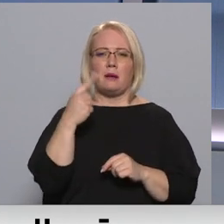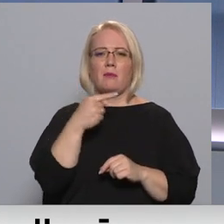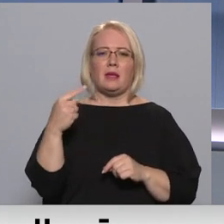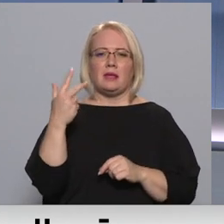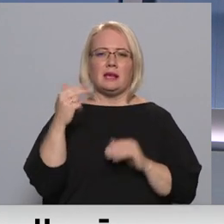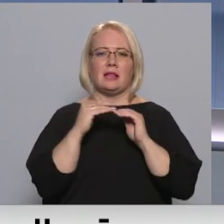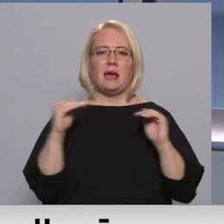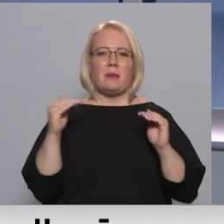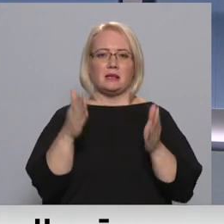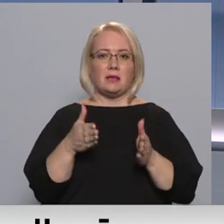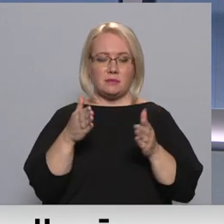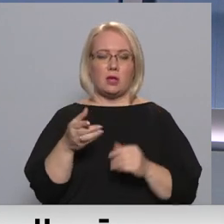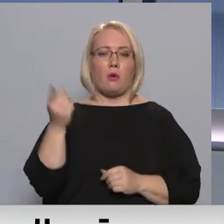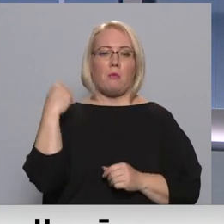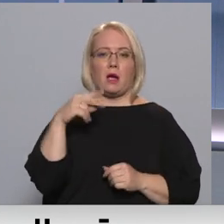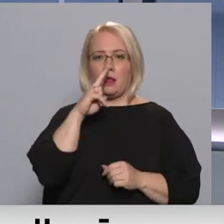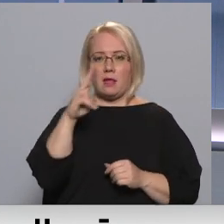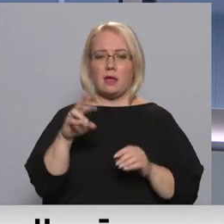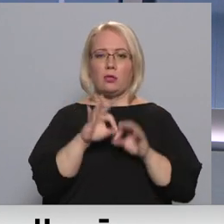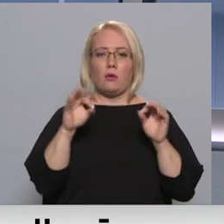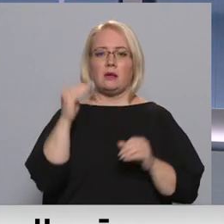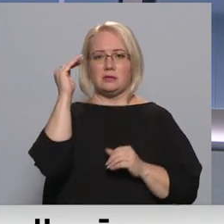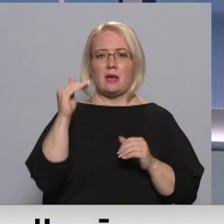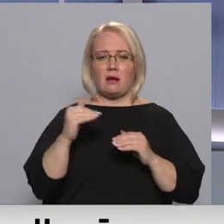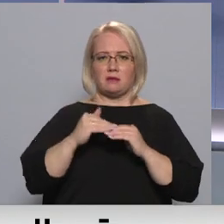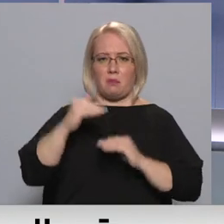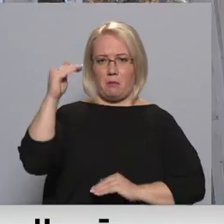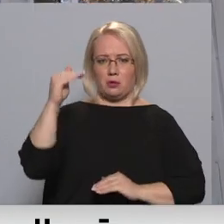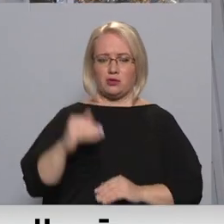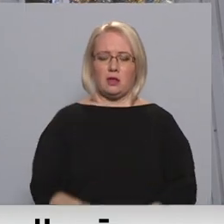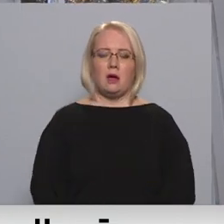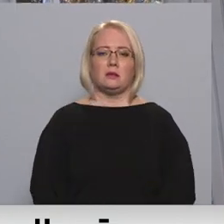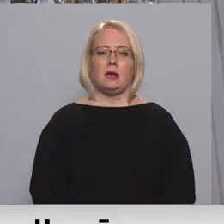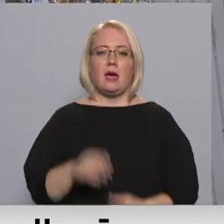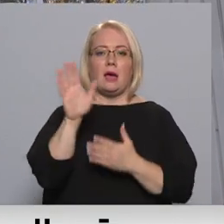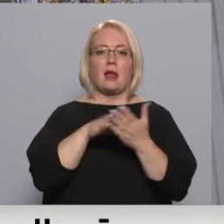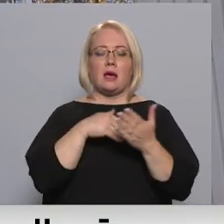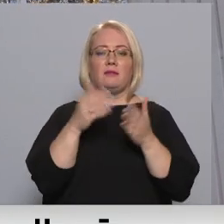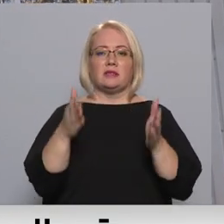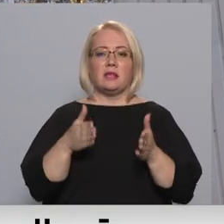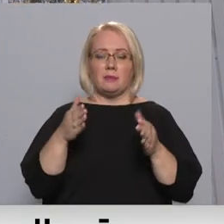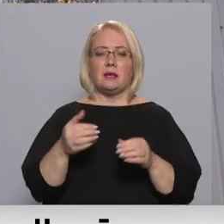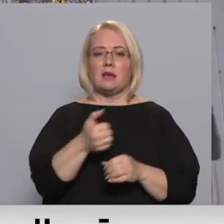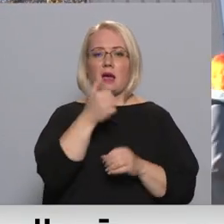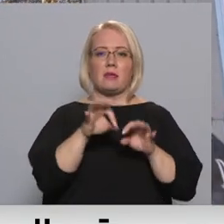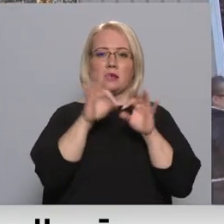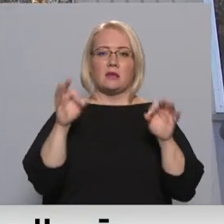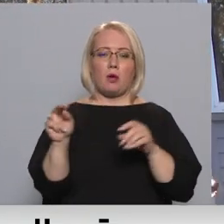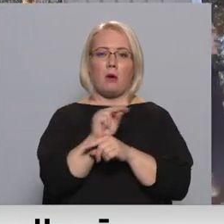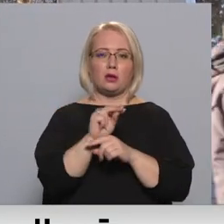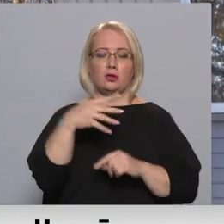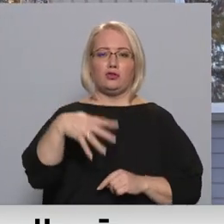slimnīcās, taču kopš pagājušās nedēļas to saraksts paplašinās. Krāslavas slimnīcā jau gada sākumā ārstēja